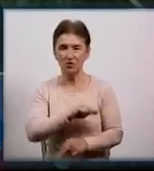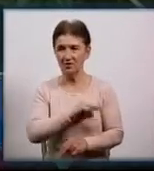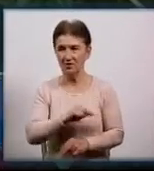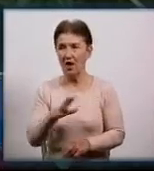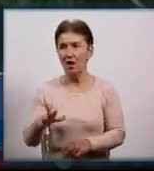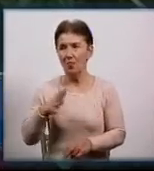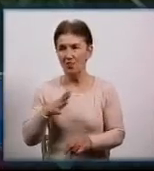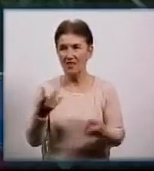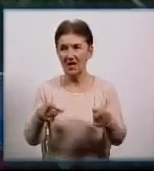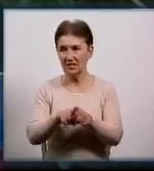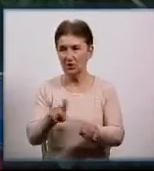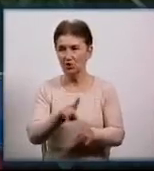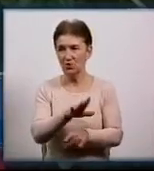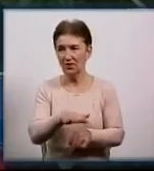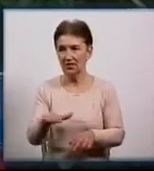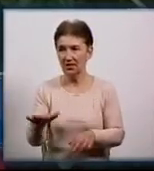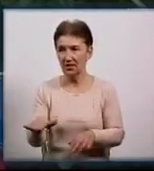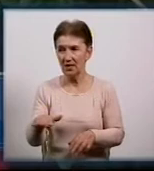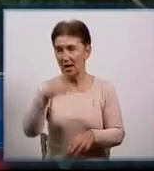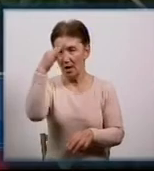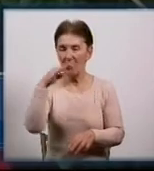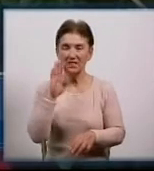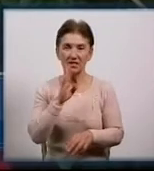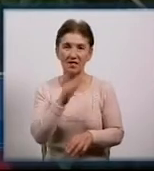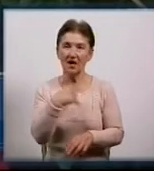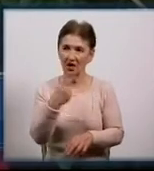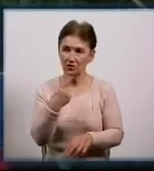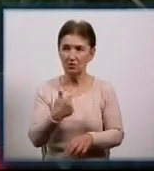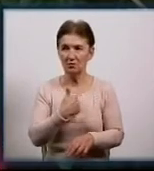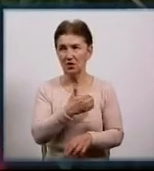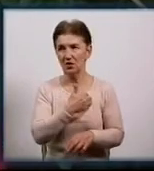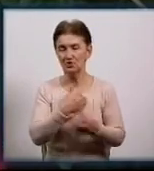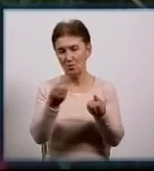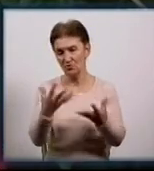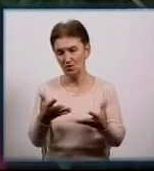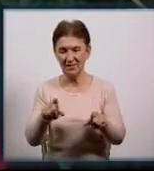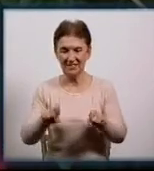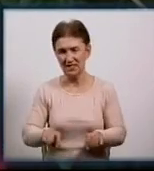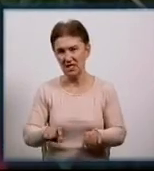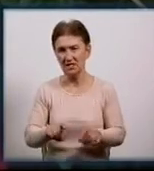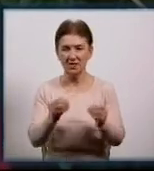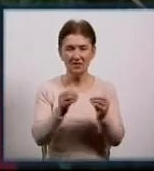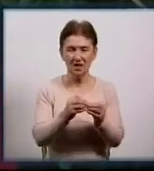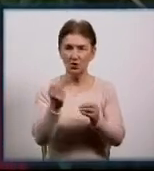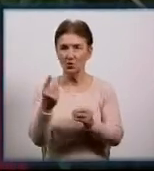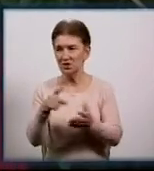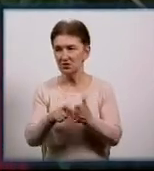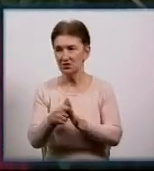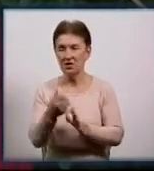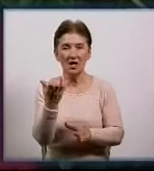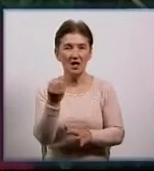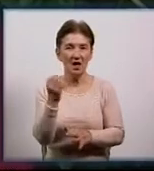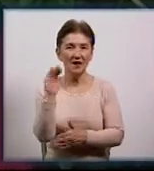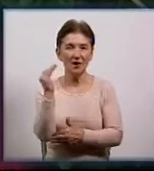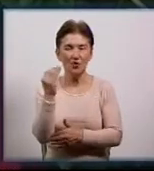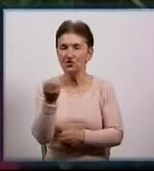батьки кажуть, а ми хочемо просто відсидіти 10-11 клас, тому що дитина не визначилася.